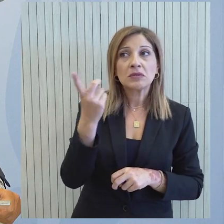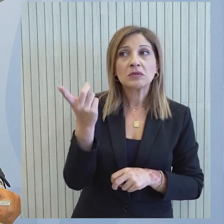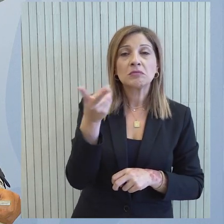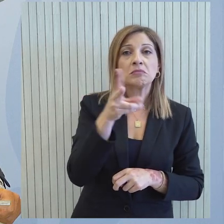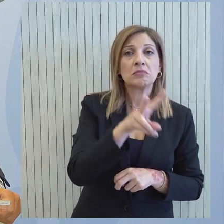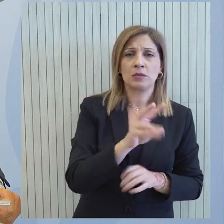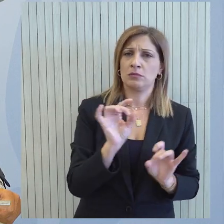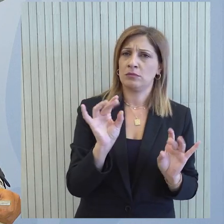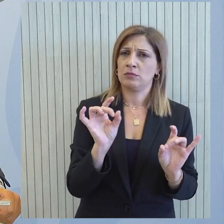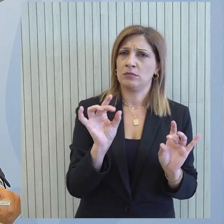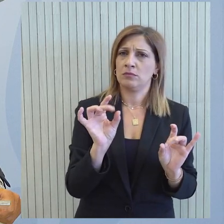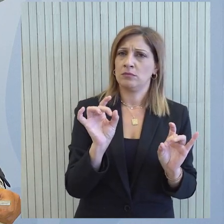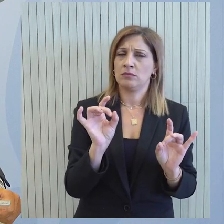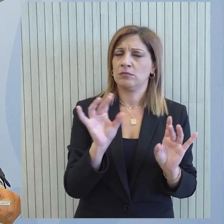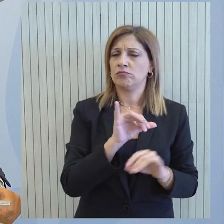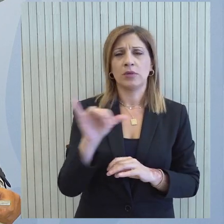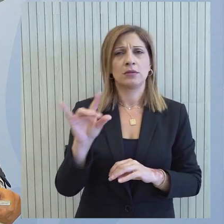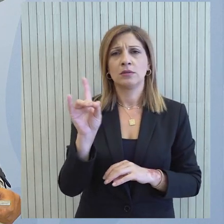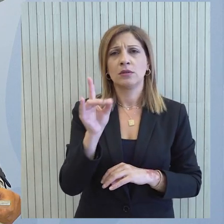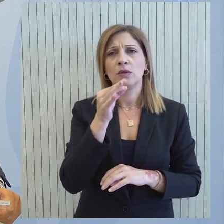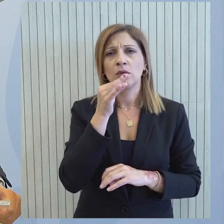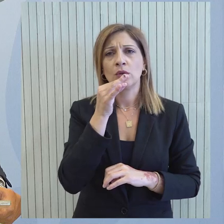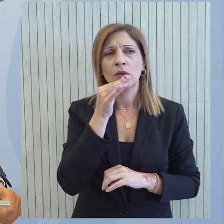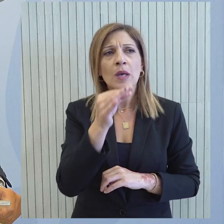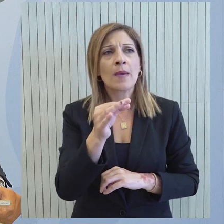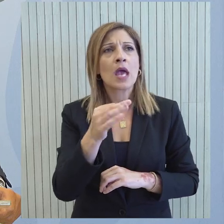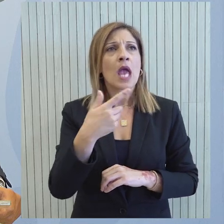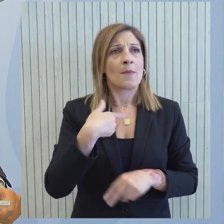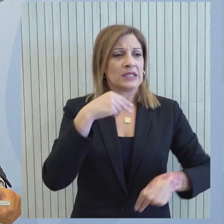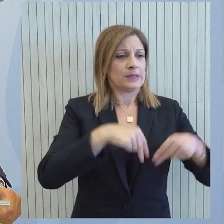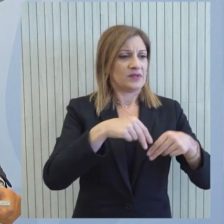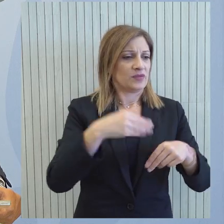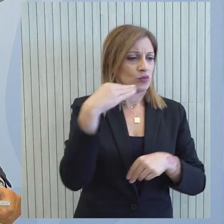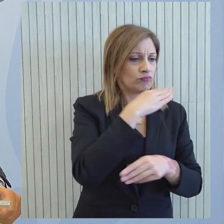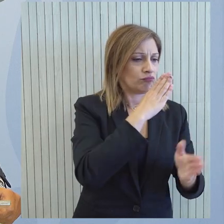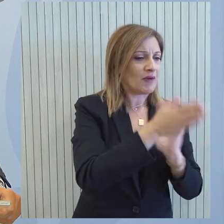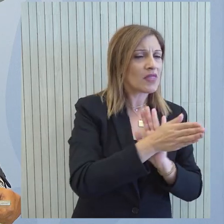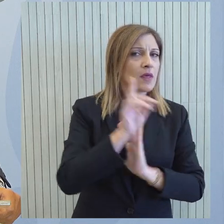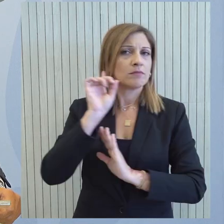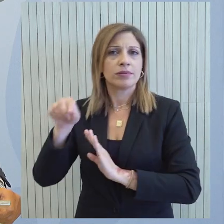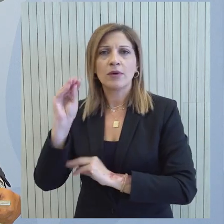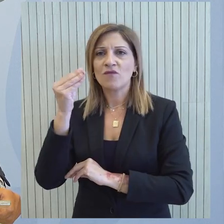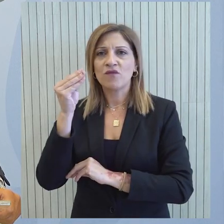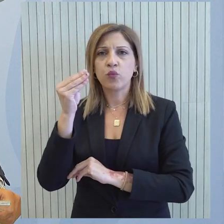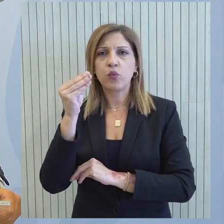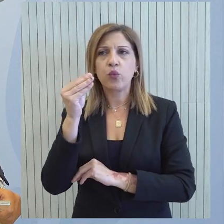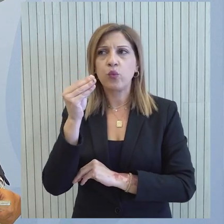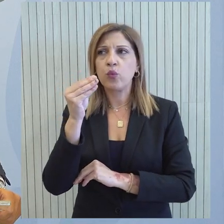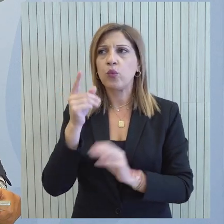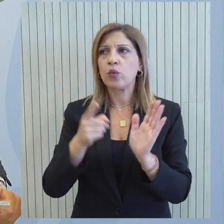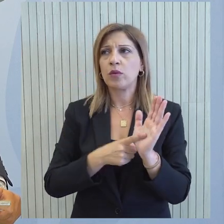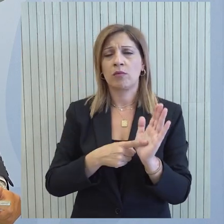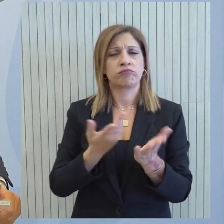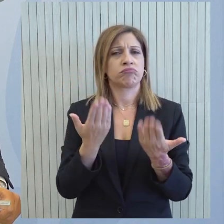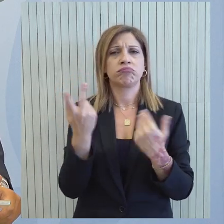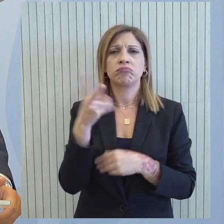Δεν έχει μπει αυτή η παράμετρο ή ο πυρορισμός, αν θέλετε κάθε άλλο, εμείς θεωρούμε Δεν